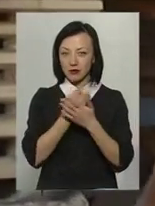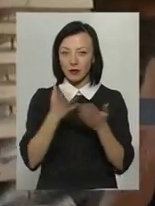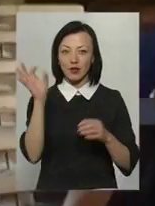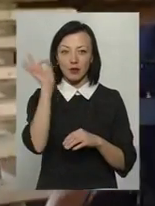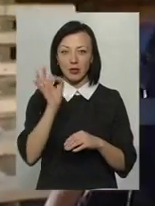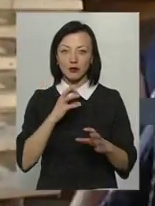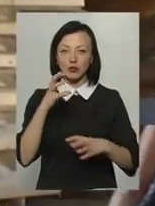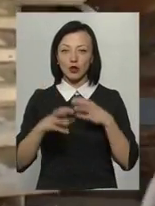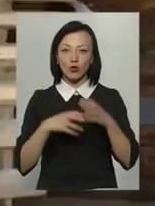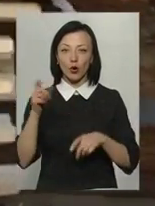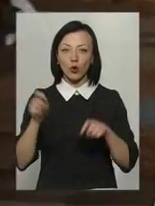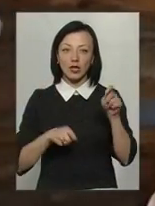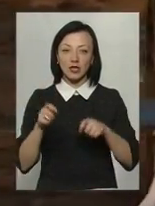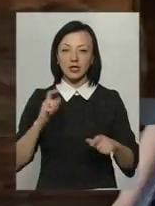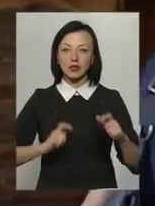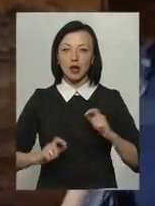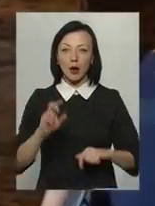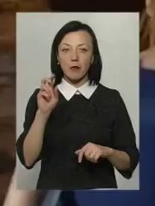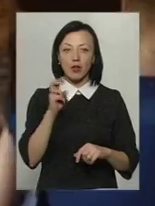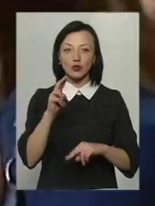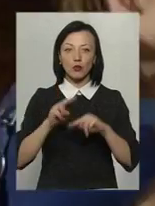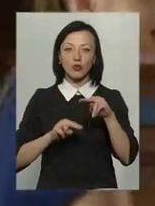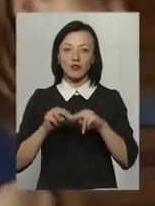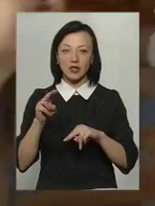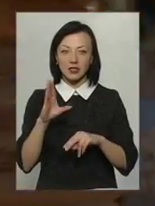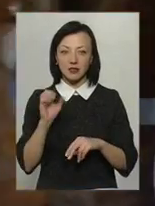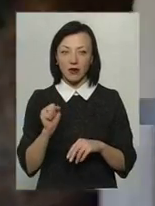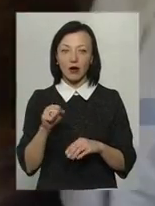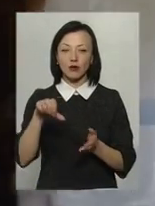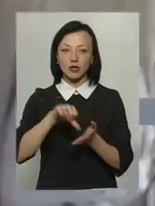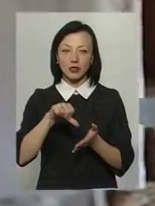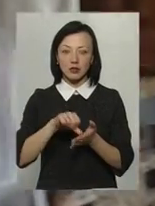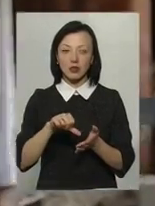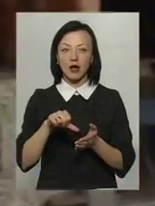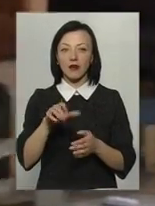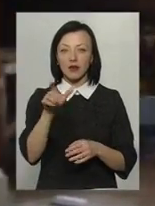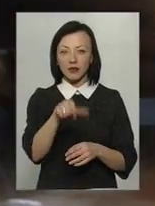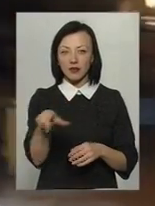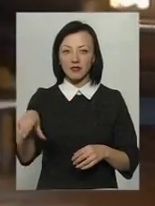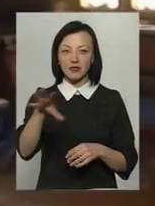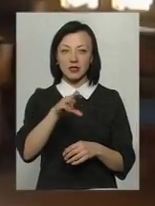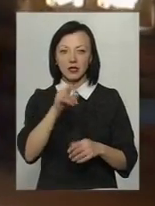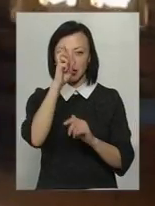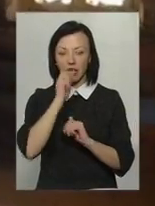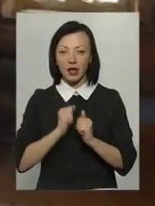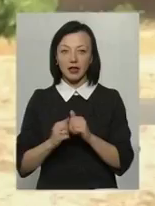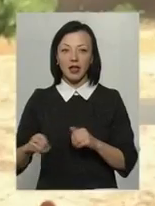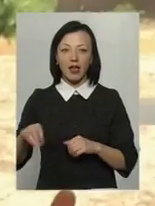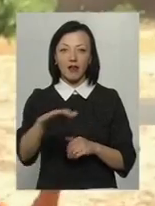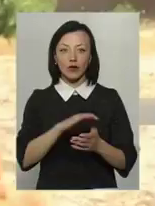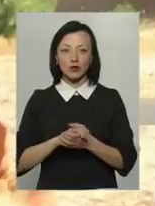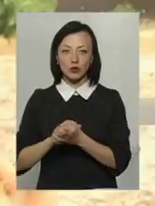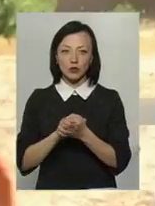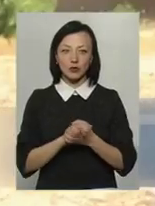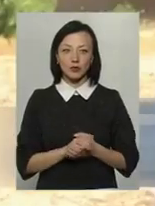Німеччині на Міжнародному конгресі Інституту біологічного будівництва, де брали участь представники майже всіх країн Європейського Союзу. У нас